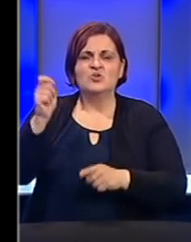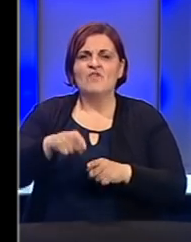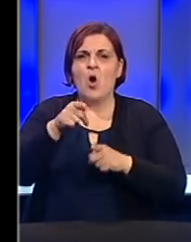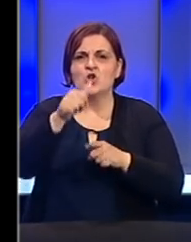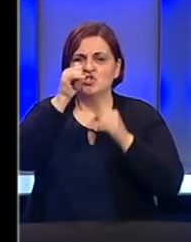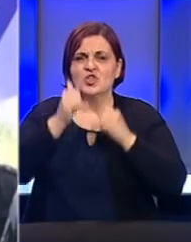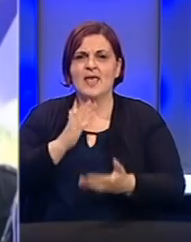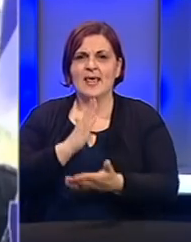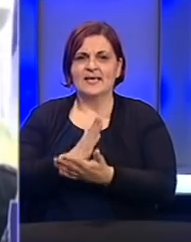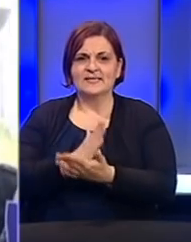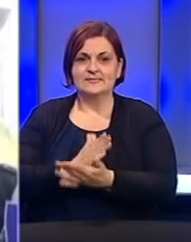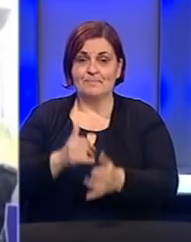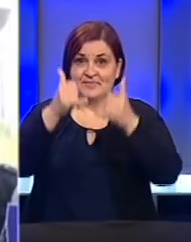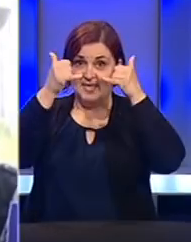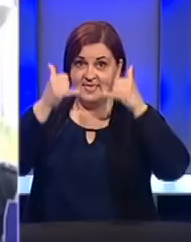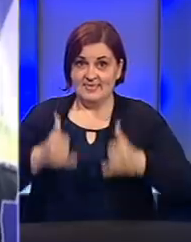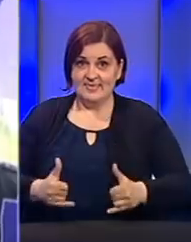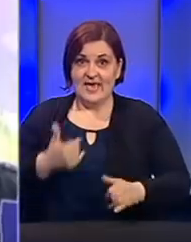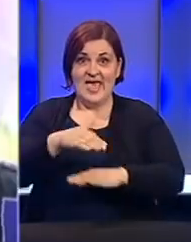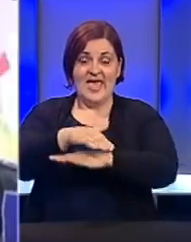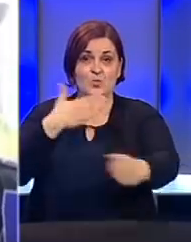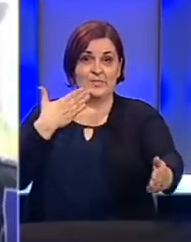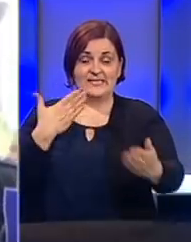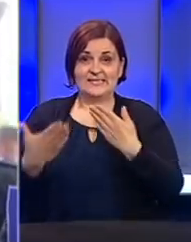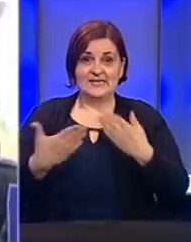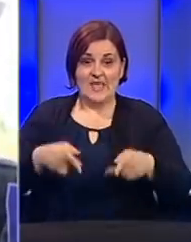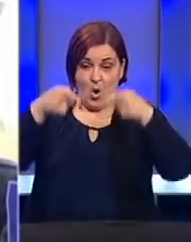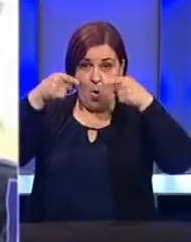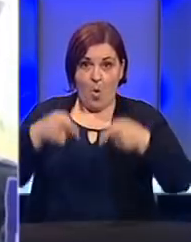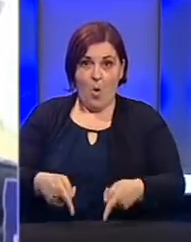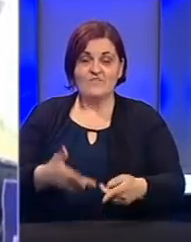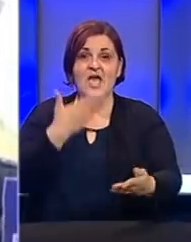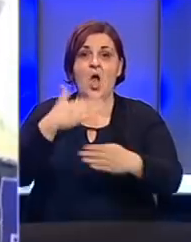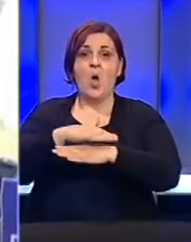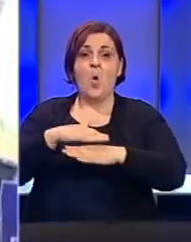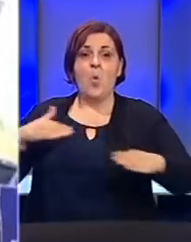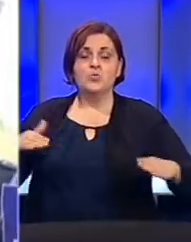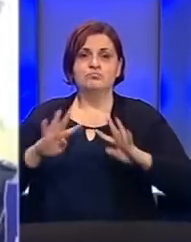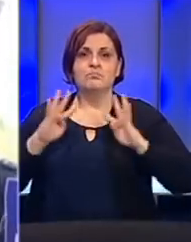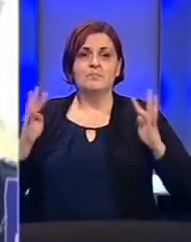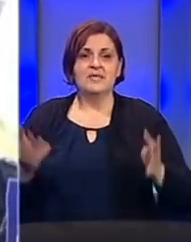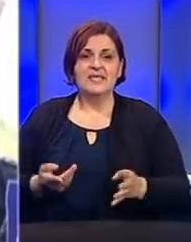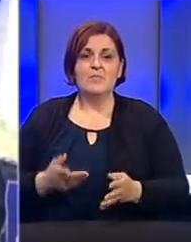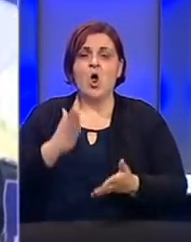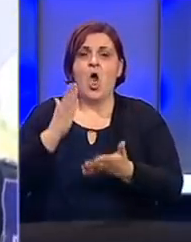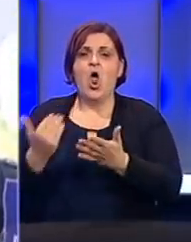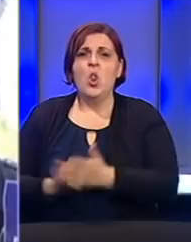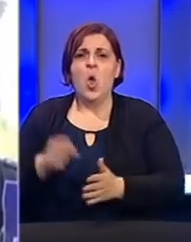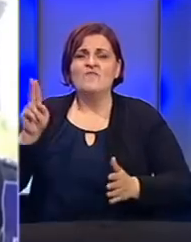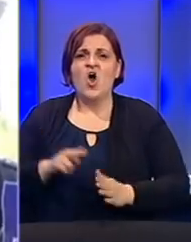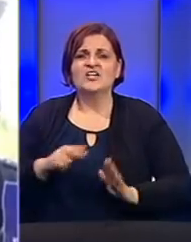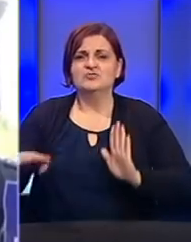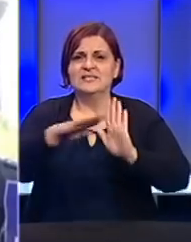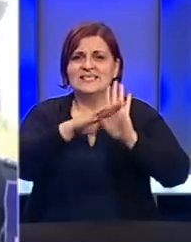se danas dogodilo. Danas, na skupštinskom zasedanju, ovde, u skupštinskom plenumu, odvija se novo kršenje